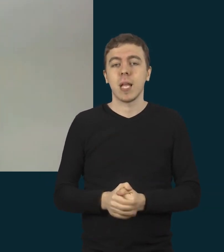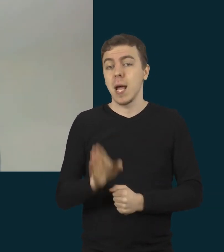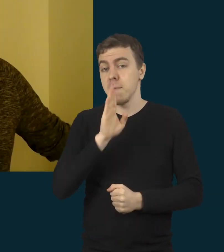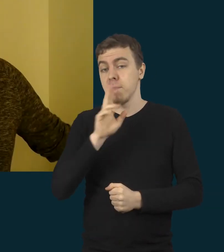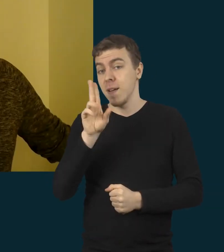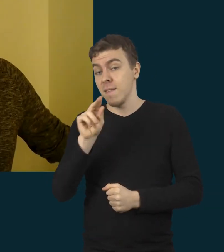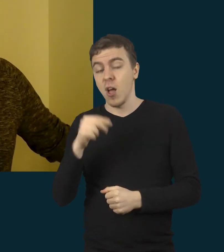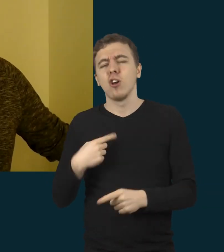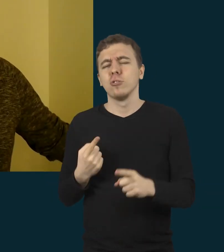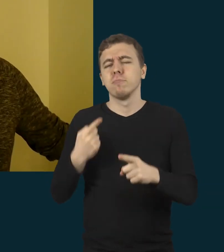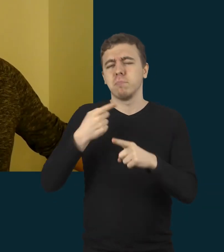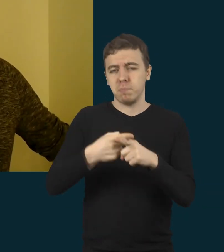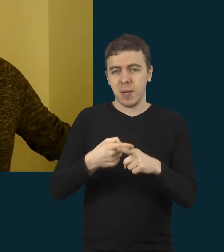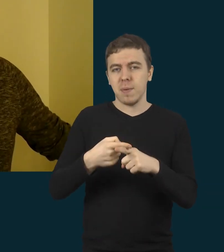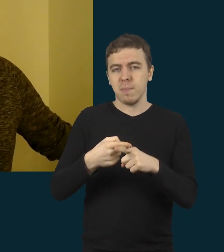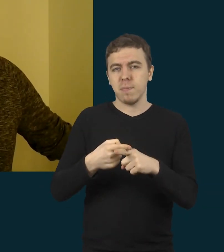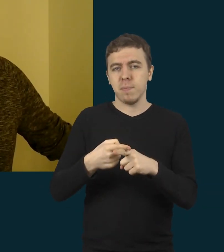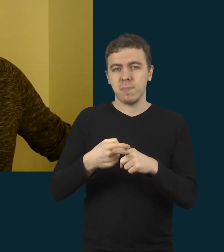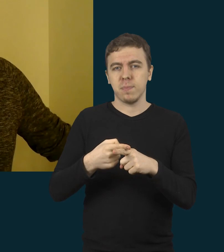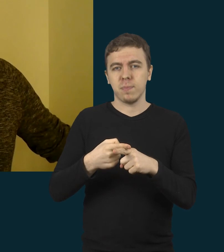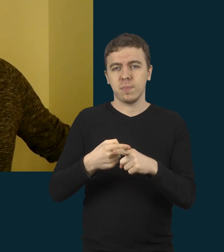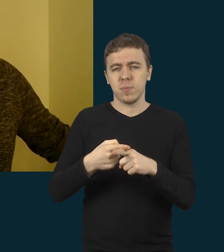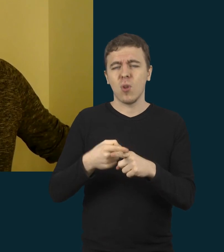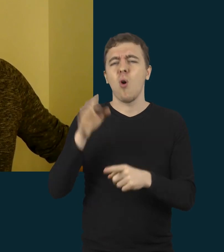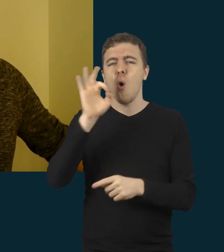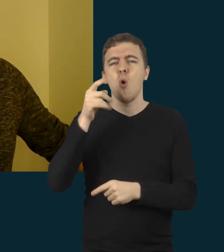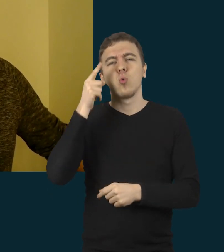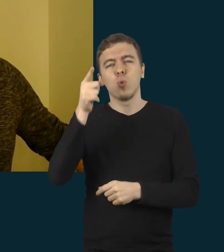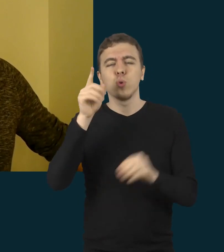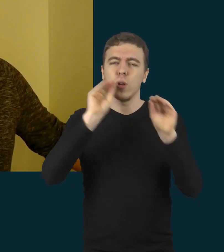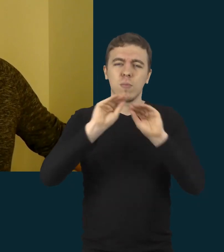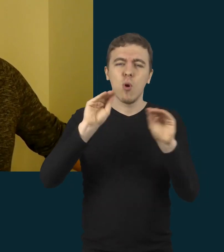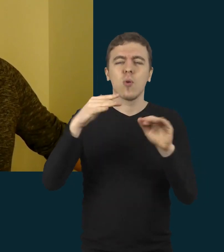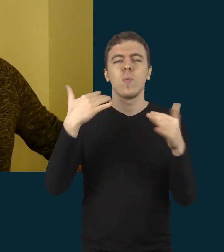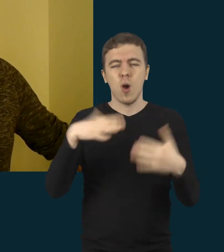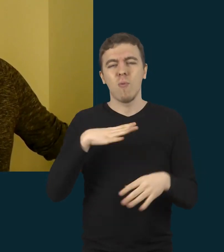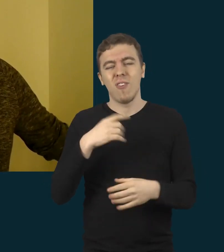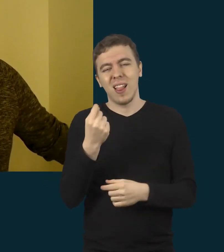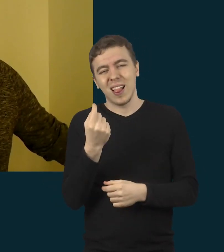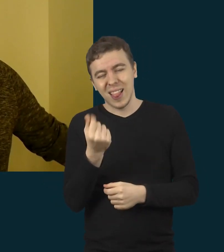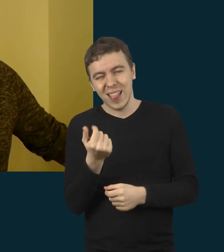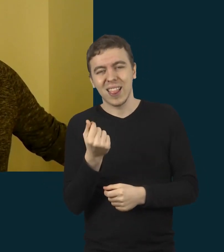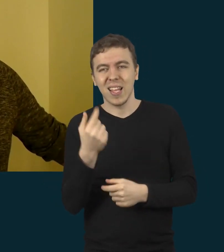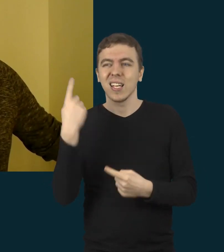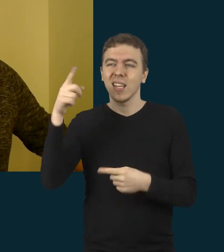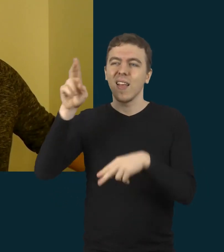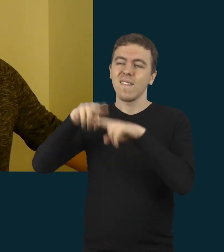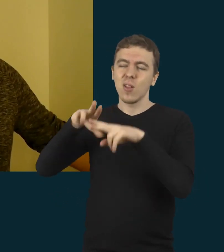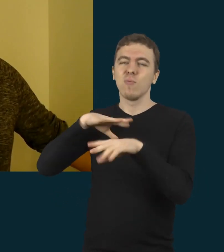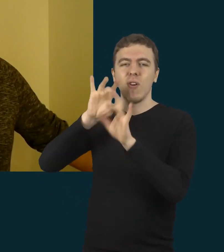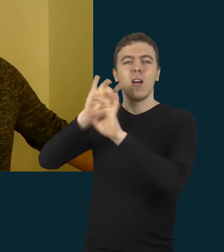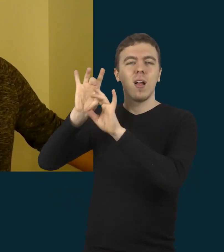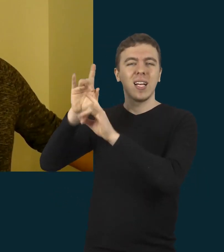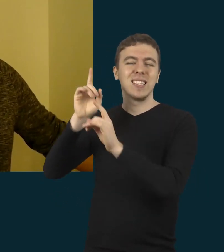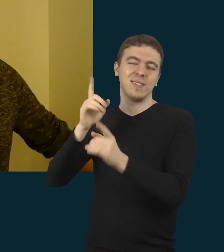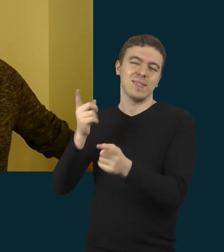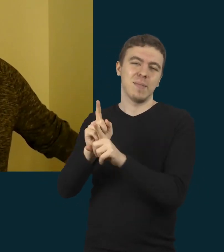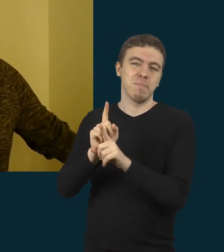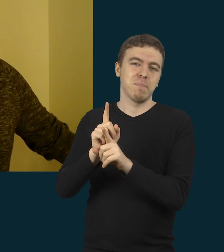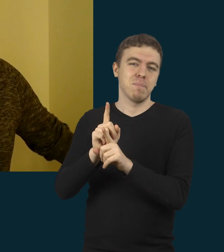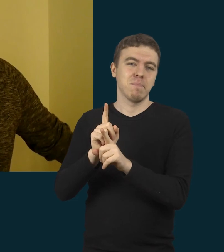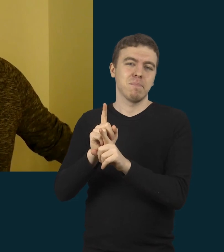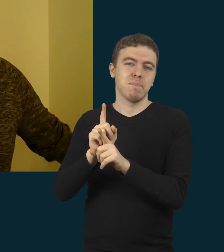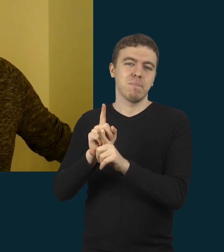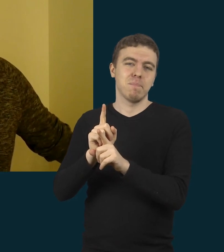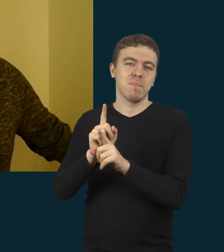būtent apie nuotolinį mokimą mes jau šiek tiek buvom kalbėje ir kitose seminarose. Ir po